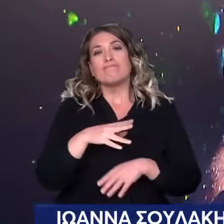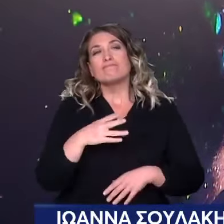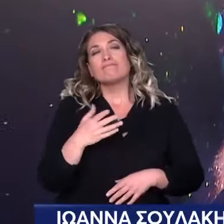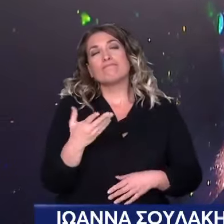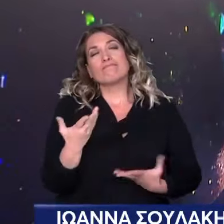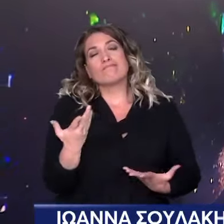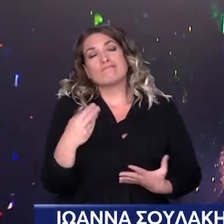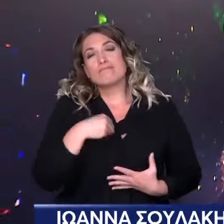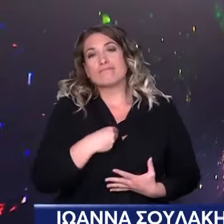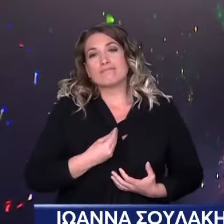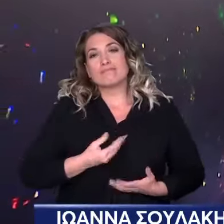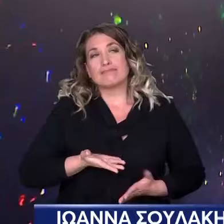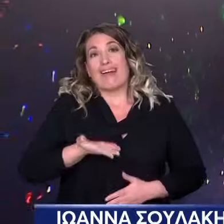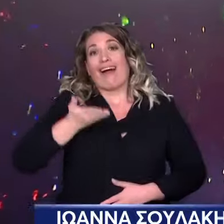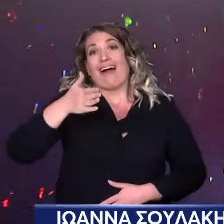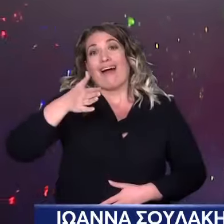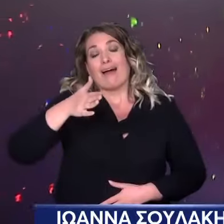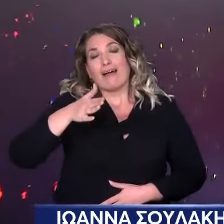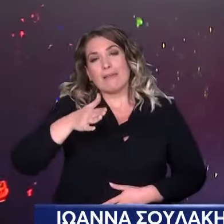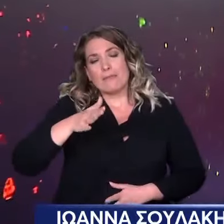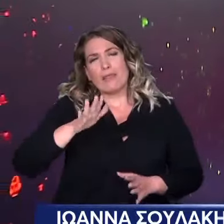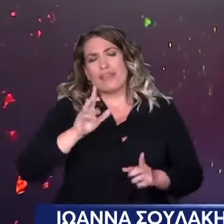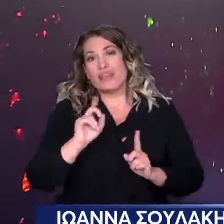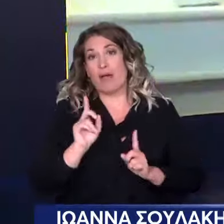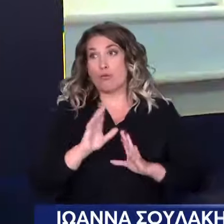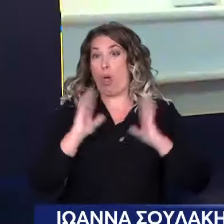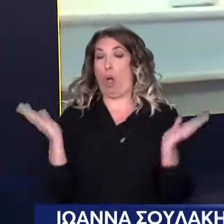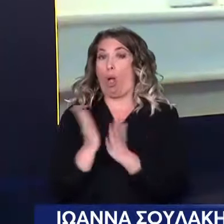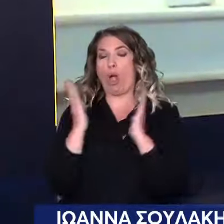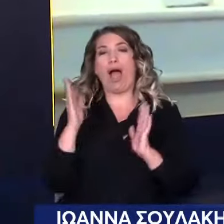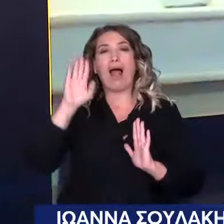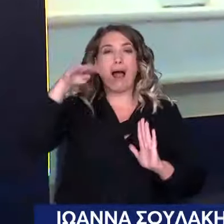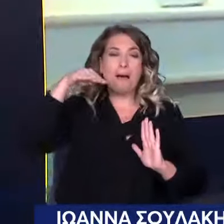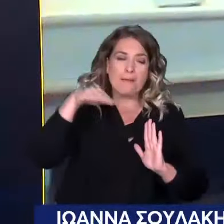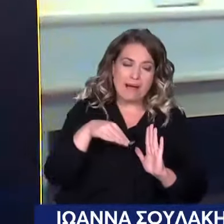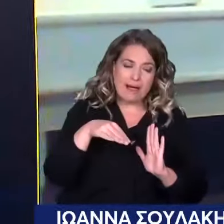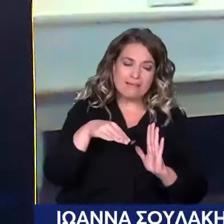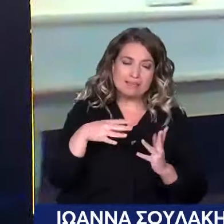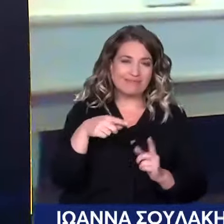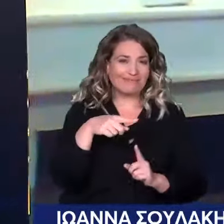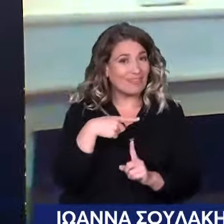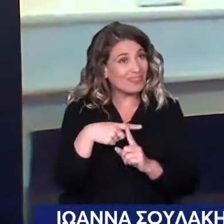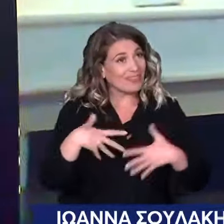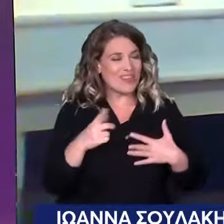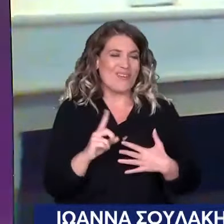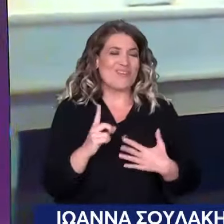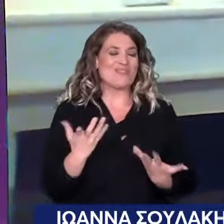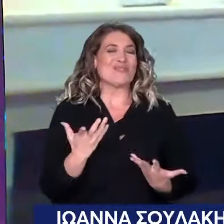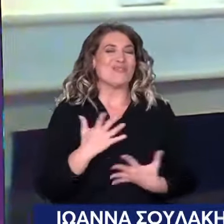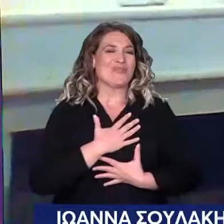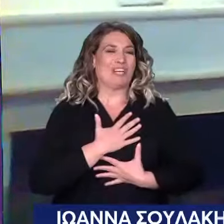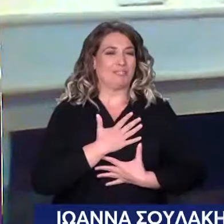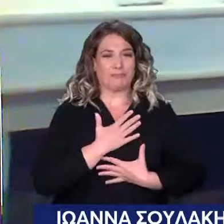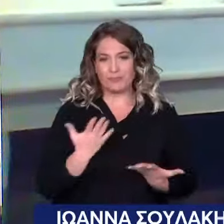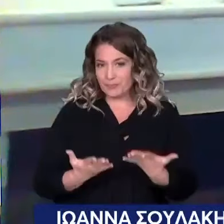πρόγραμμα. Δεν σημαίνει κάτι φοβερό, αλλά σίγουρα δεν είναι και καθόλου ευχάριστο. Για πες μας Γιάννα. Καλησπέρα. Πράγματι,